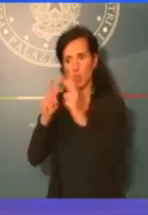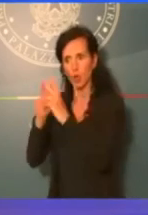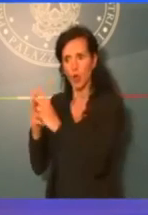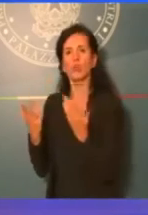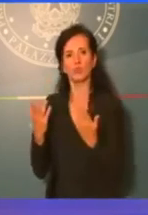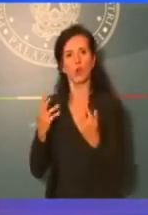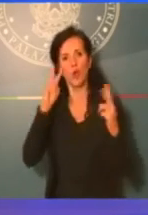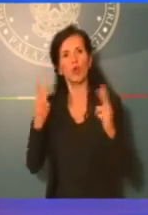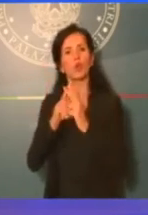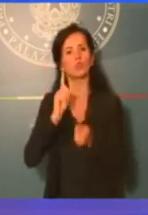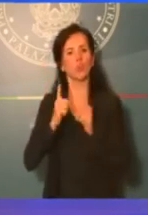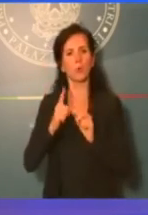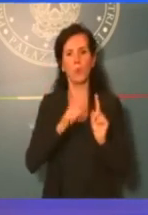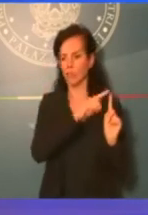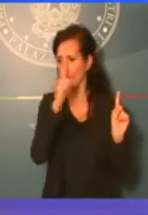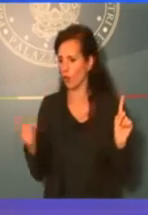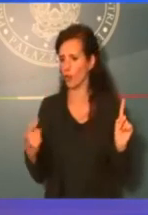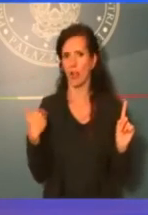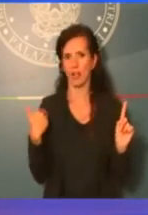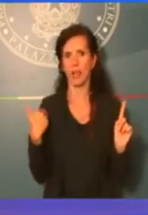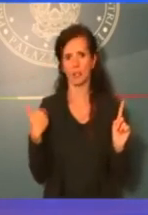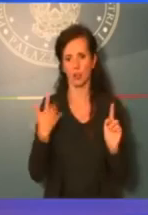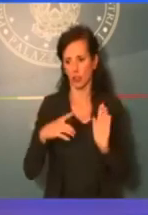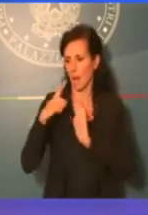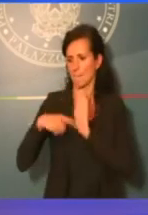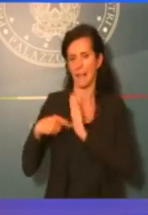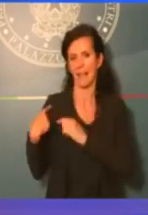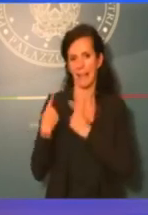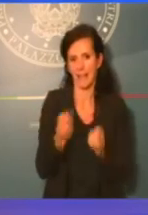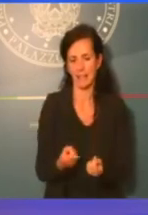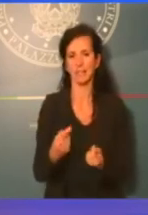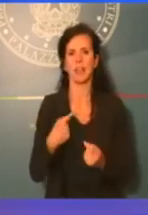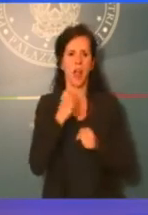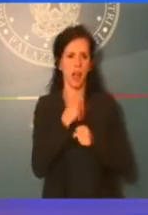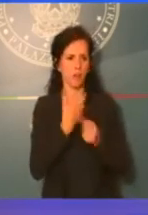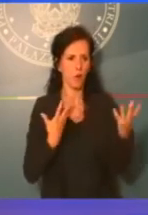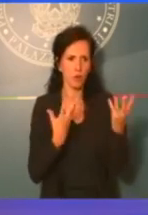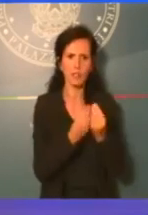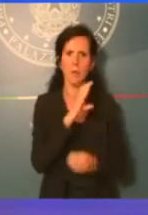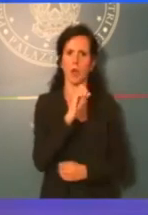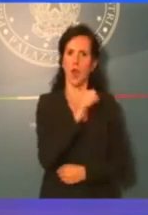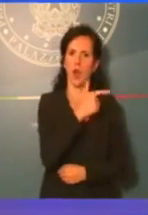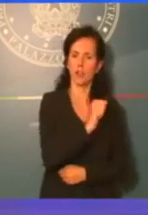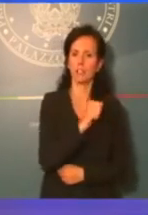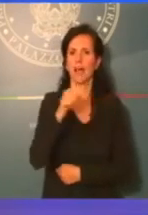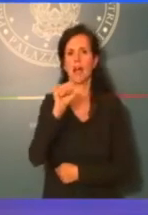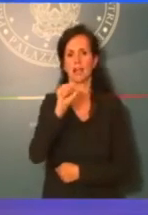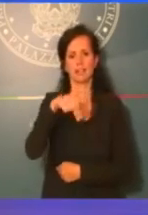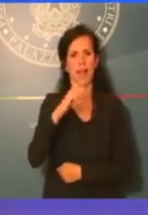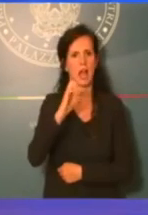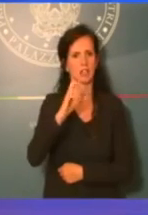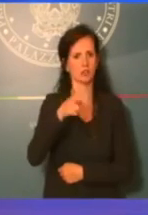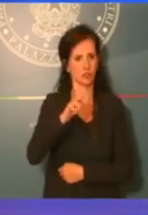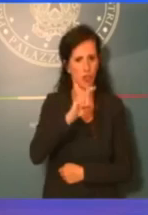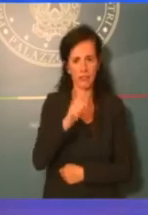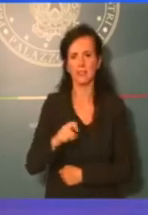mesi. C un lavoro comune con Costa, Sanchez, con l'America, anche con Rutte, ci siamo confrontati